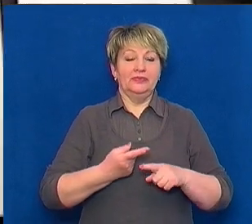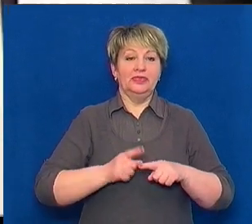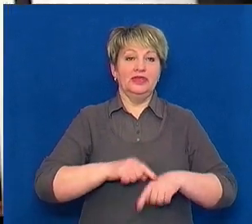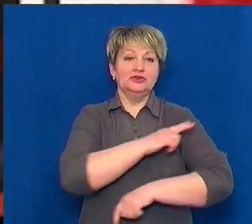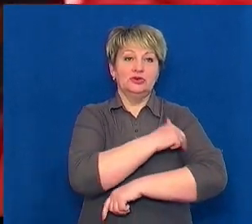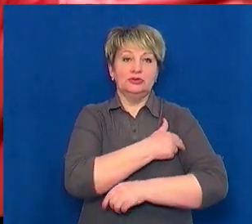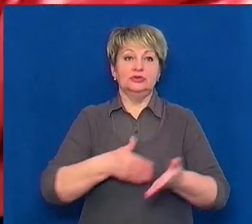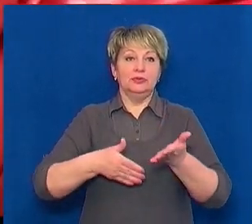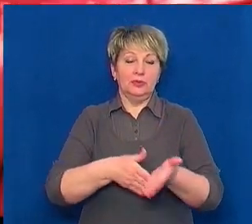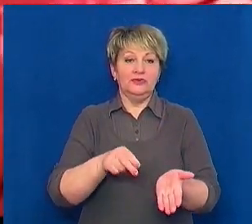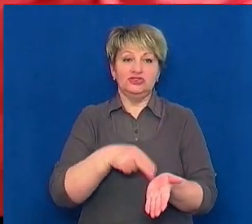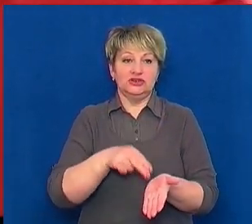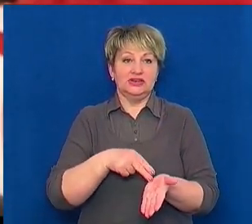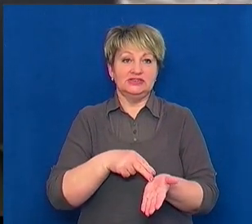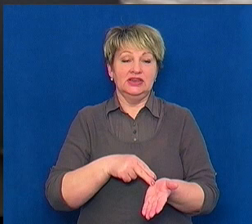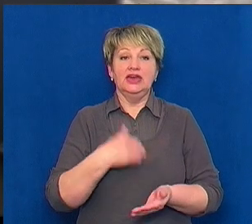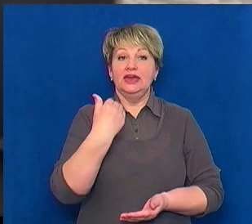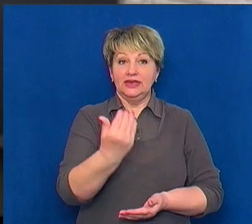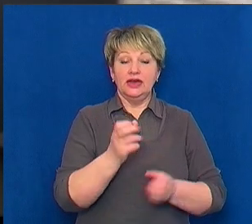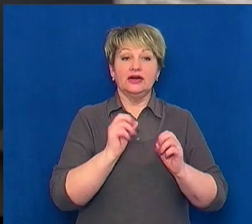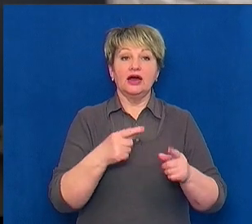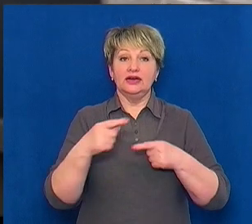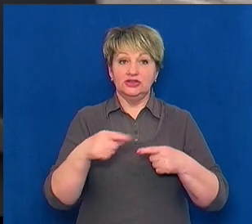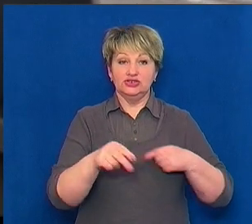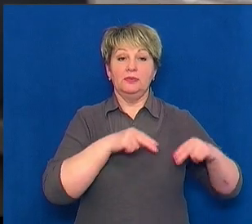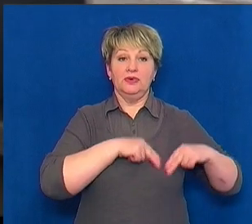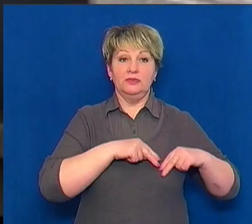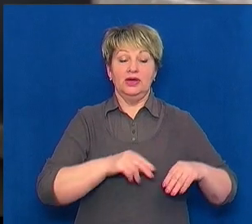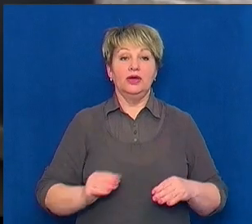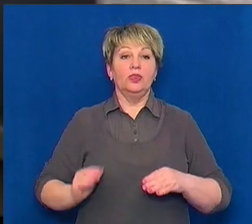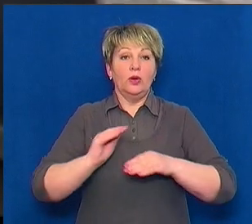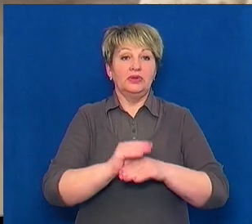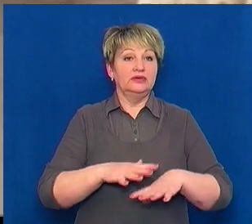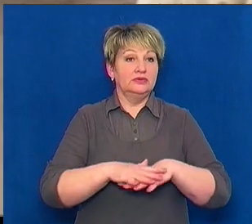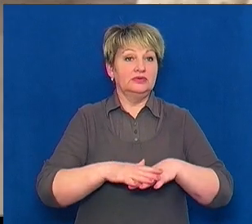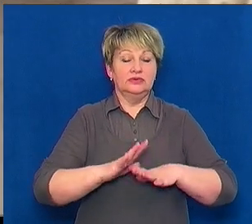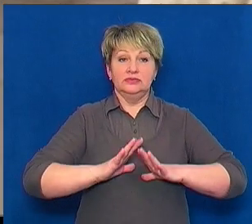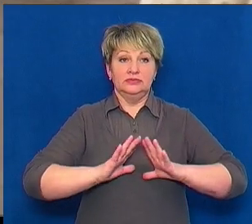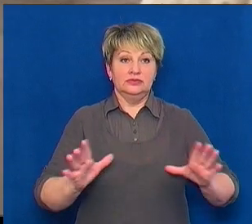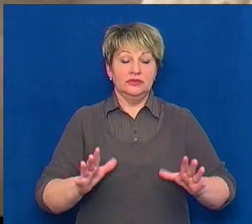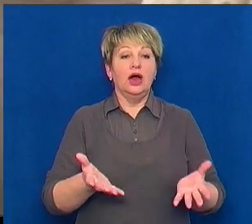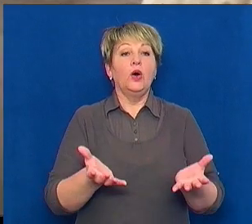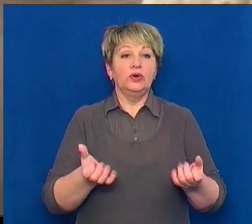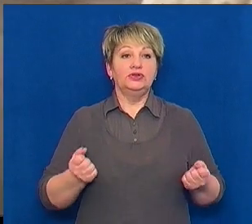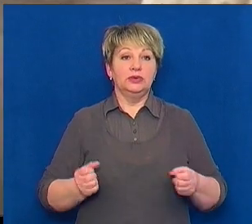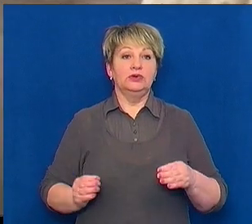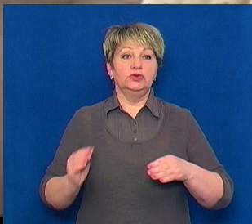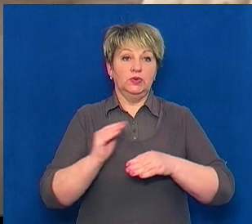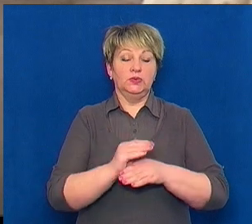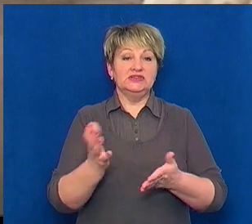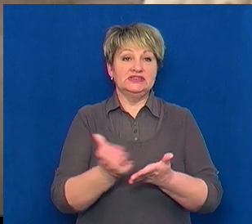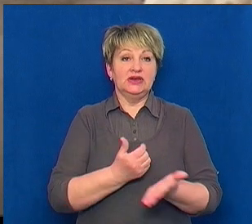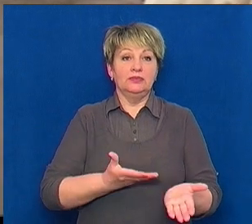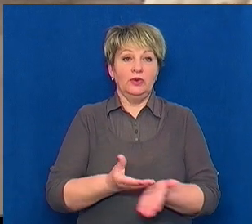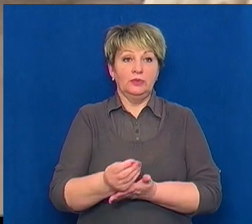медичної допомоги у Черкасах. Їй, як і іншим працівникам, доплат не нарахували. Бригада отримує додаткову заробітну